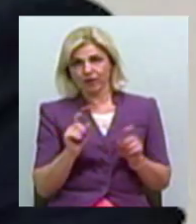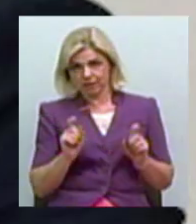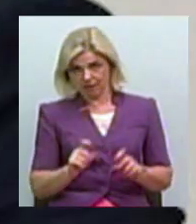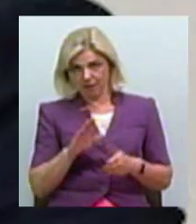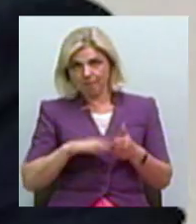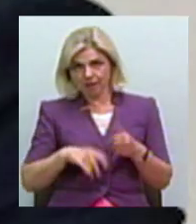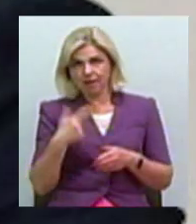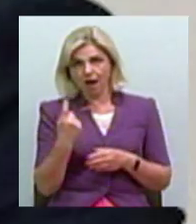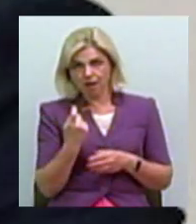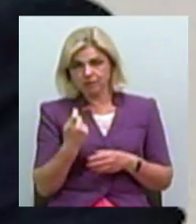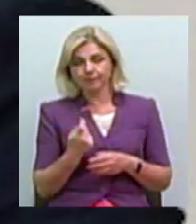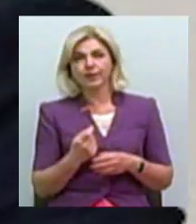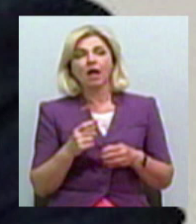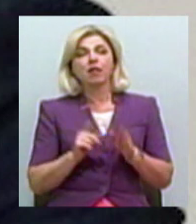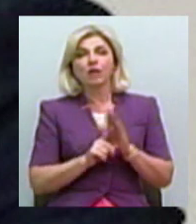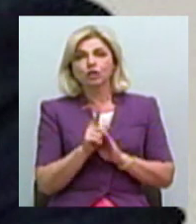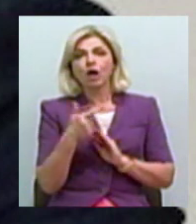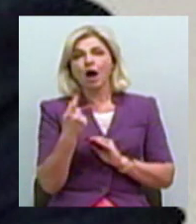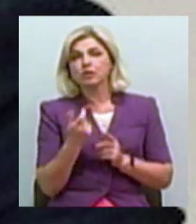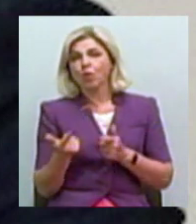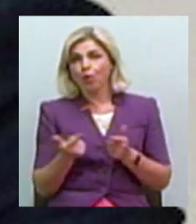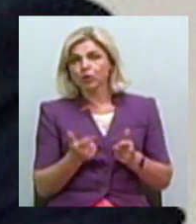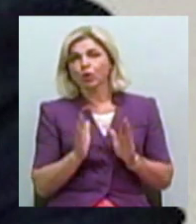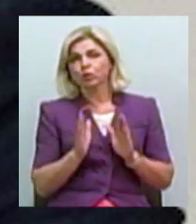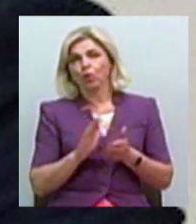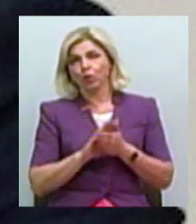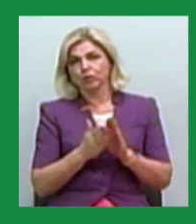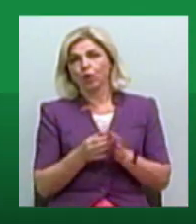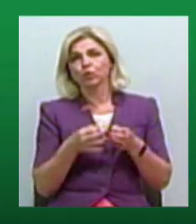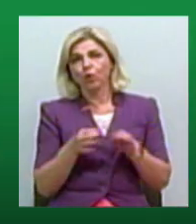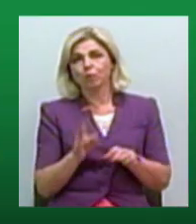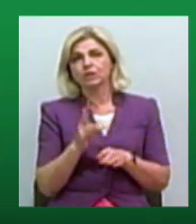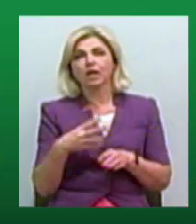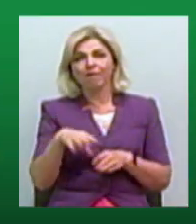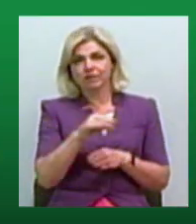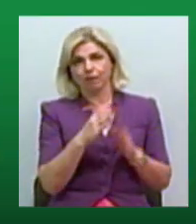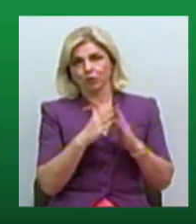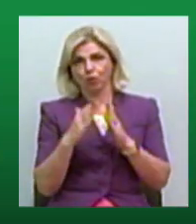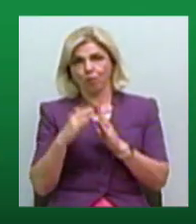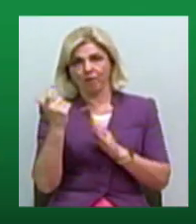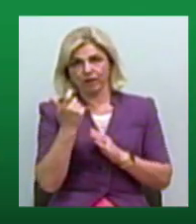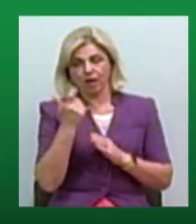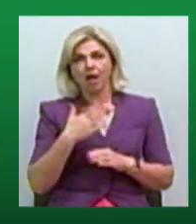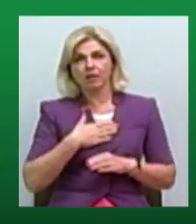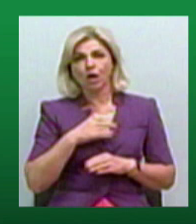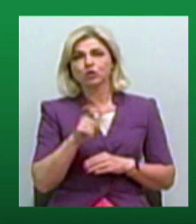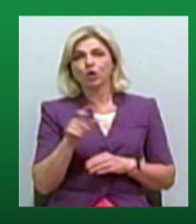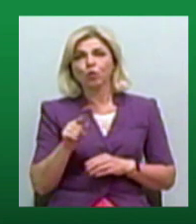Олексій Рубський каже, пустити газ готові лише за умови допуску до всіх домоволодінь. Наші люди там працюють